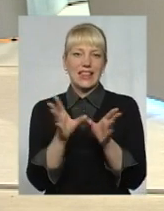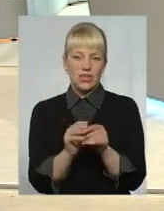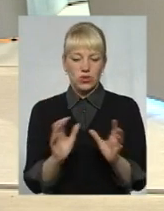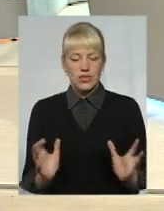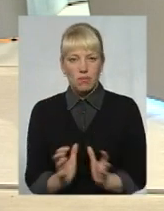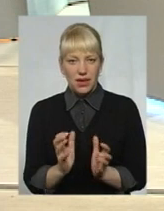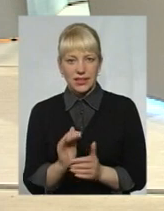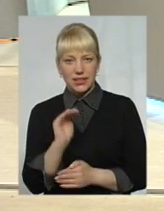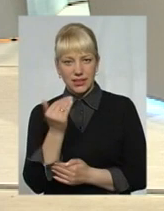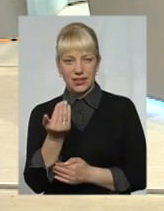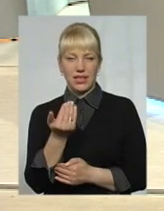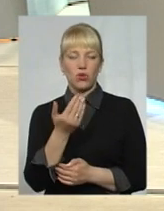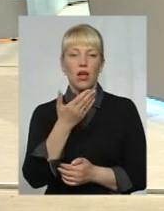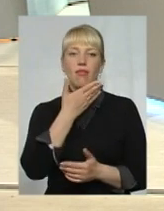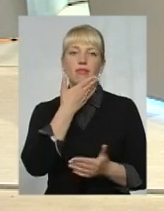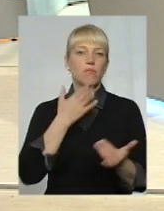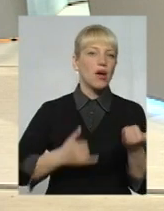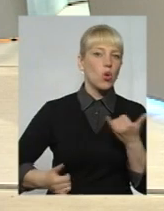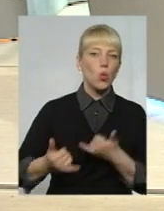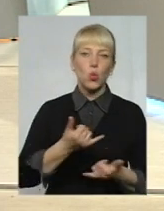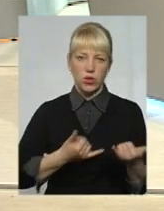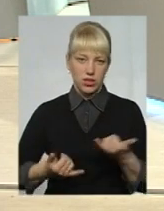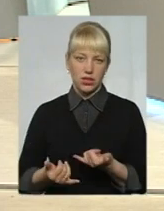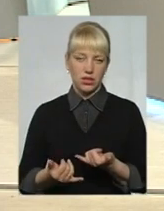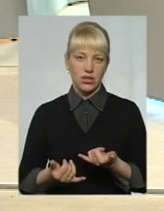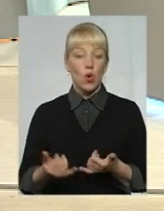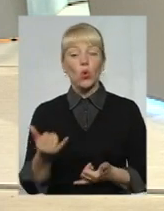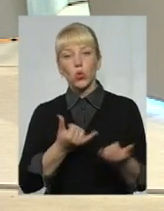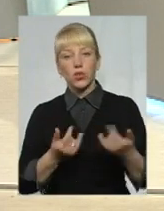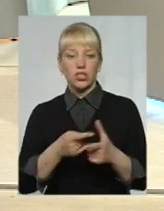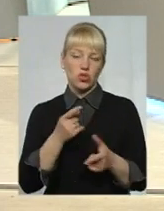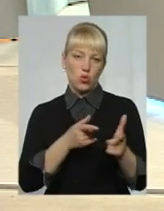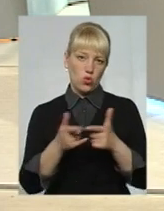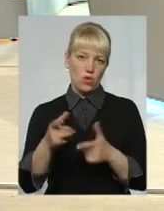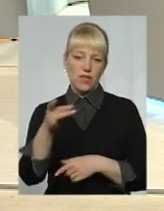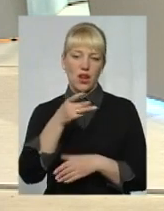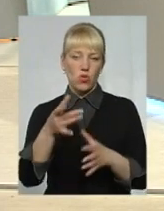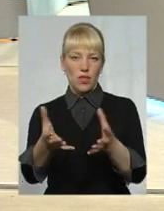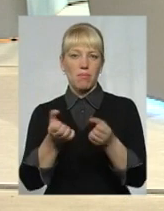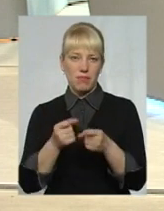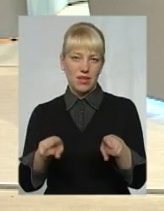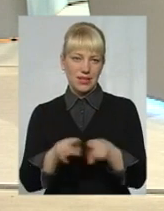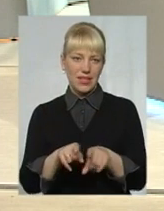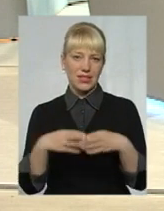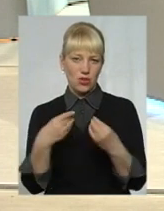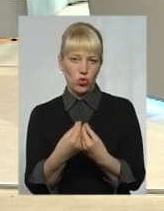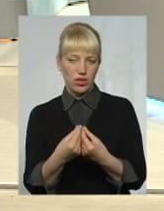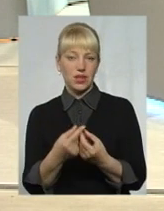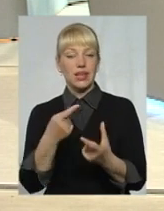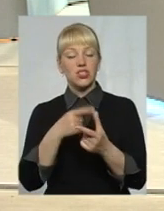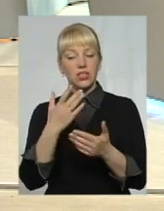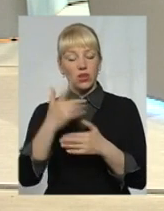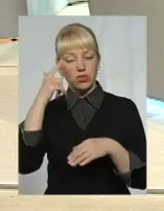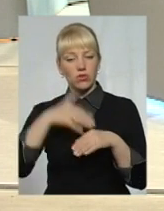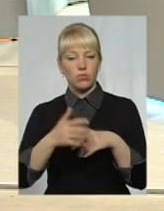дитину, зберегти нема куди. Чи готові райони приймати такі родини? Чи є усвідомлення того, що це